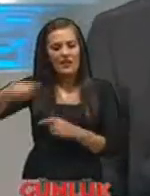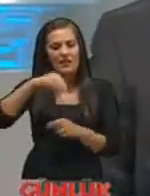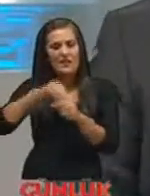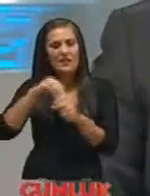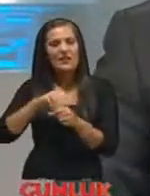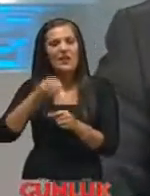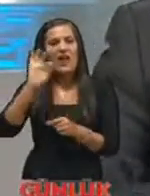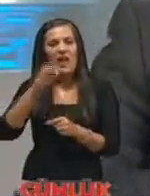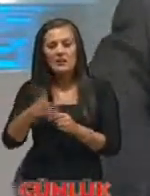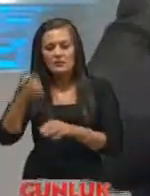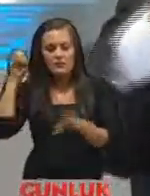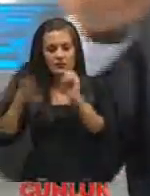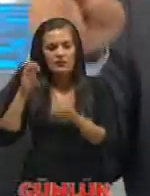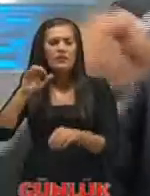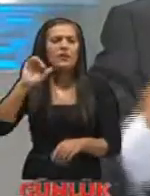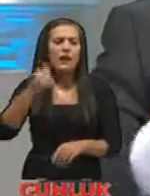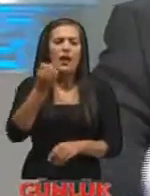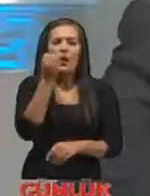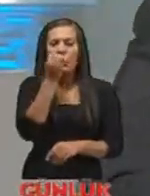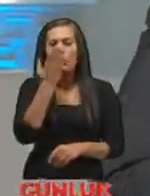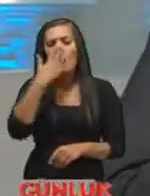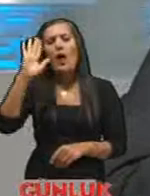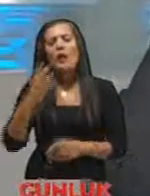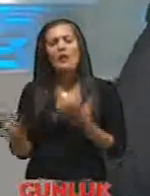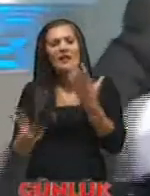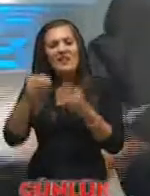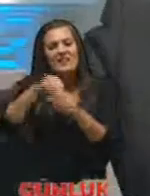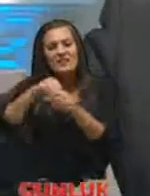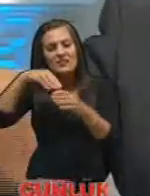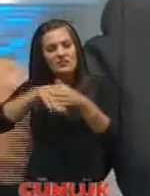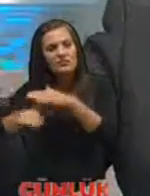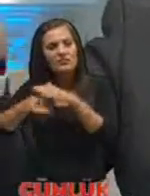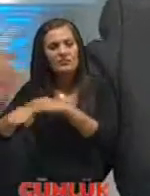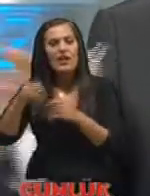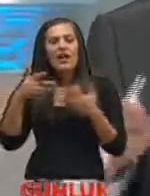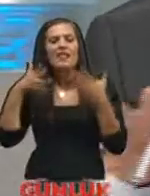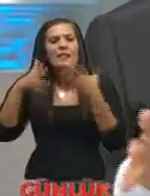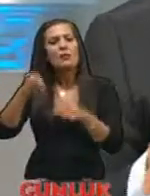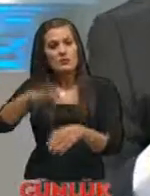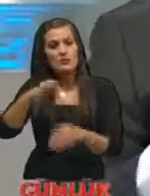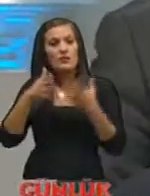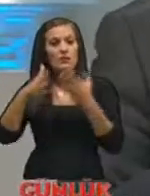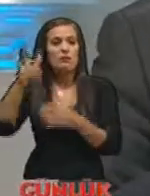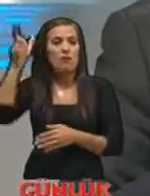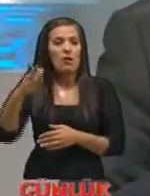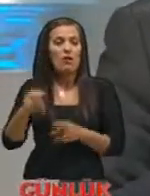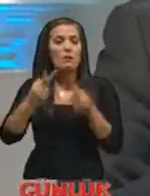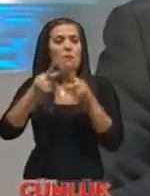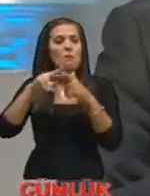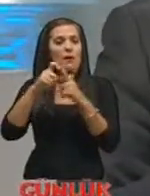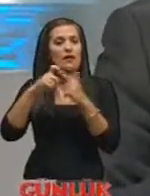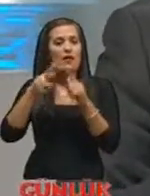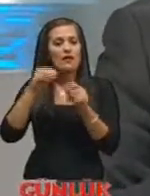altında ayrıştırılıyordu Gerek o doğal maden yatakları gerek atıklar Gerekse işte o şu anda depo halinde olan madenlerin